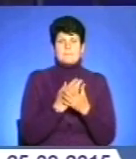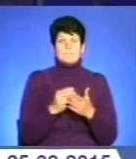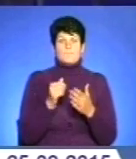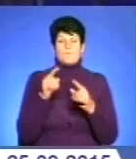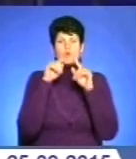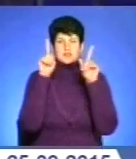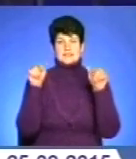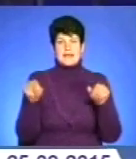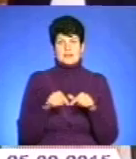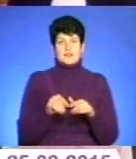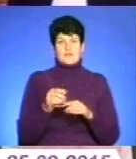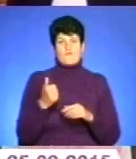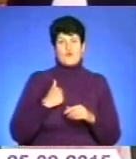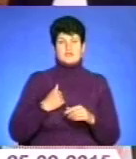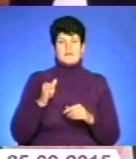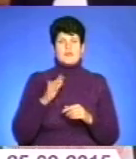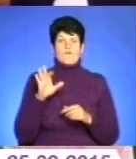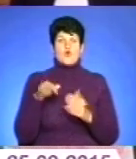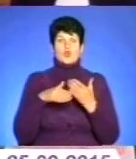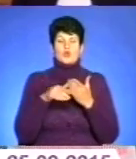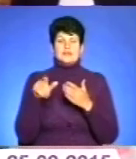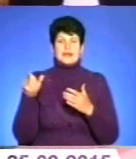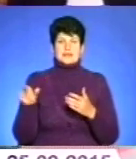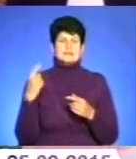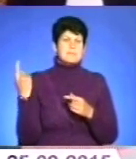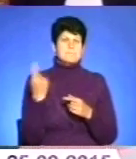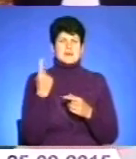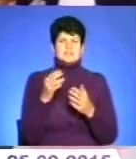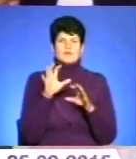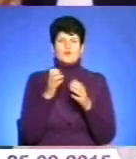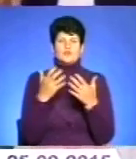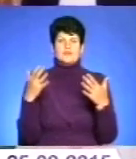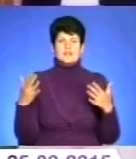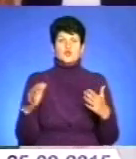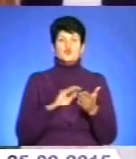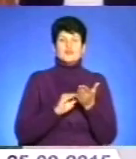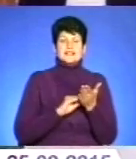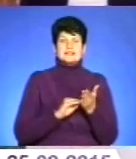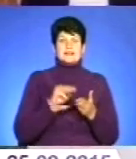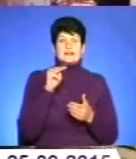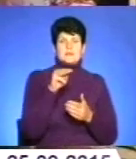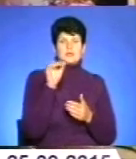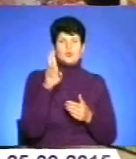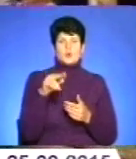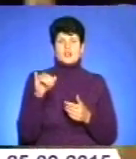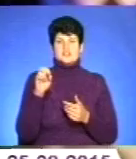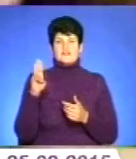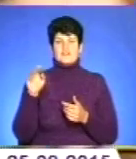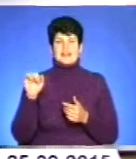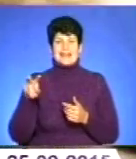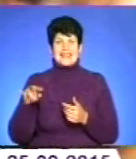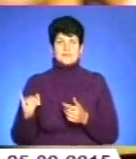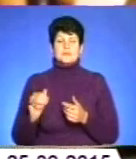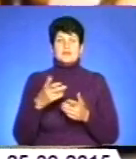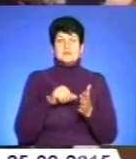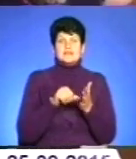воїнів та волонтерів. Це перша персональна фотовиставка журналістки Тамти Гугашвілі. Представлено понад 30 світлин.